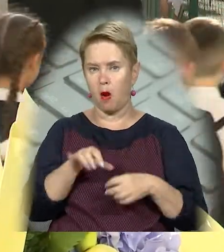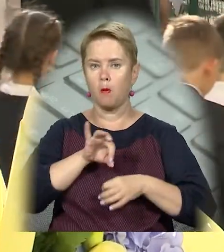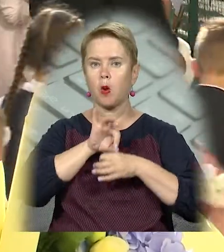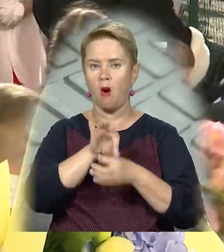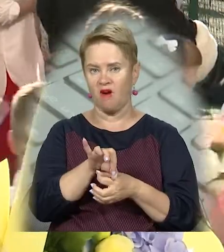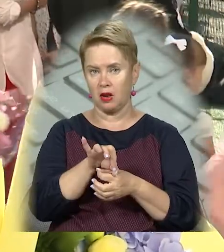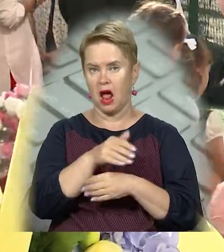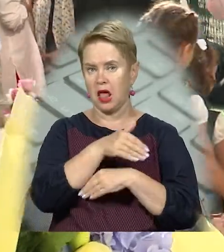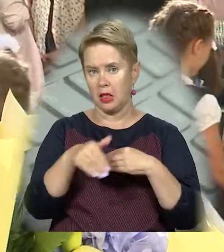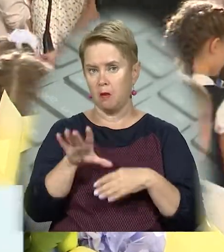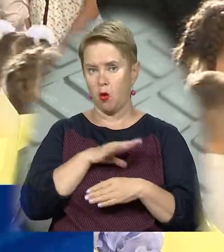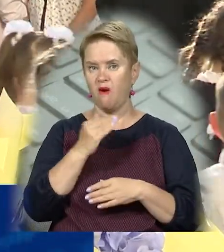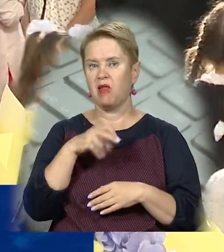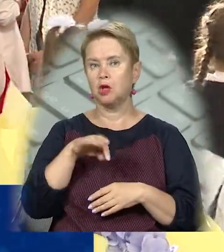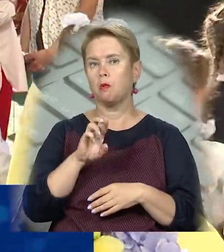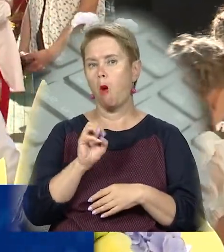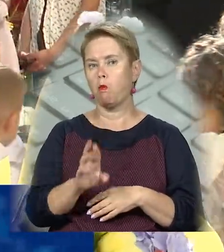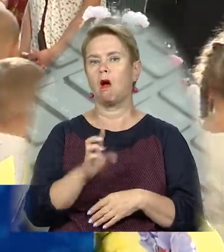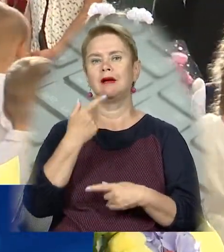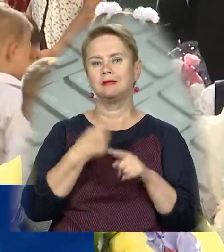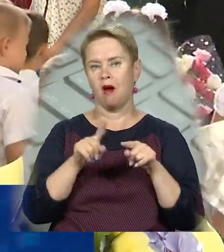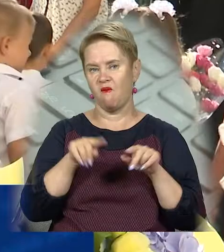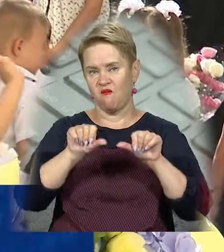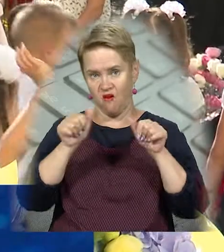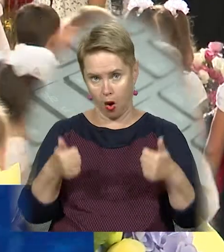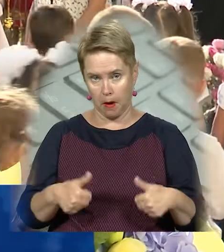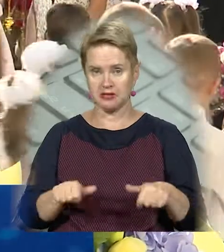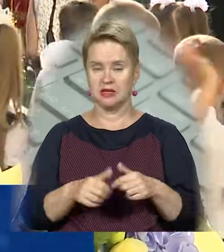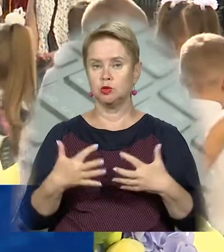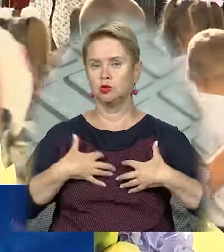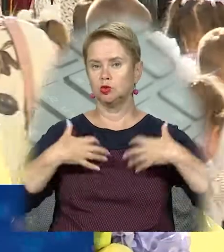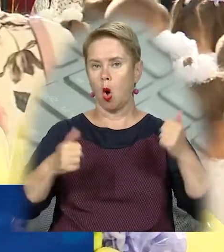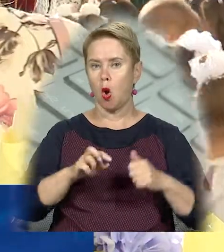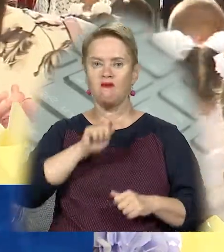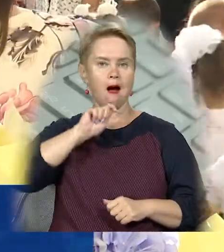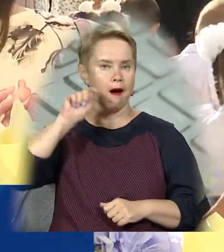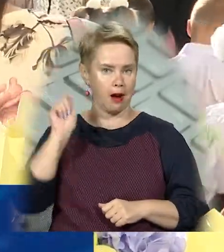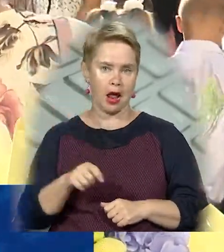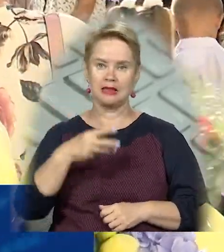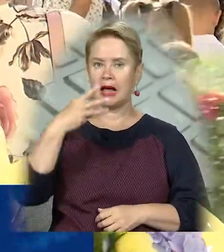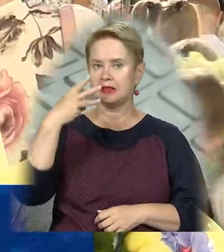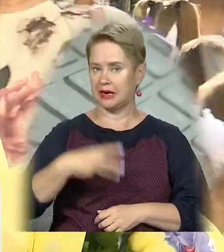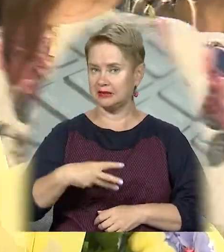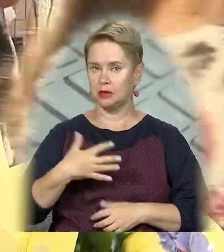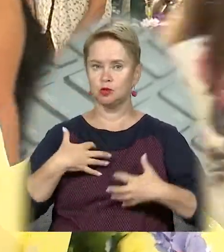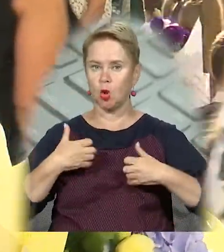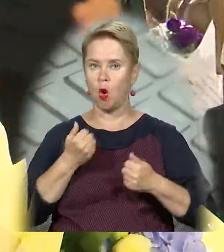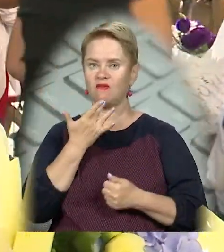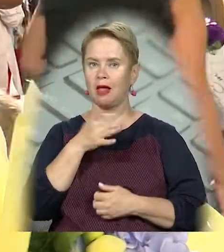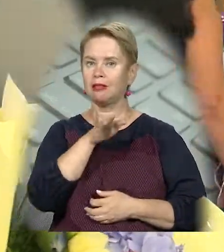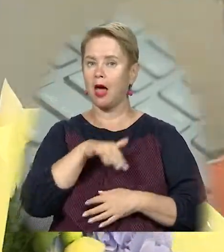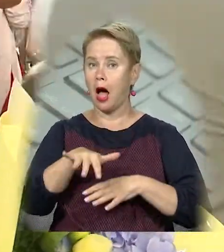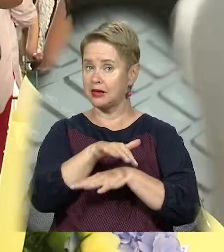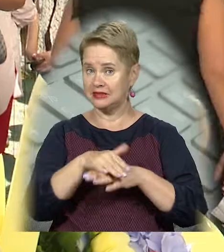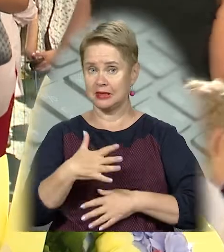проведення лінійки, це буде флешмоб, це буде у форматі «Здорова країна 30», «Здоров'я нації».